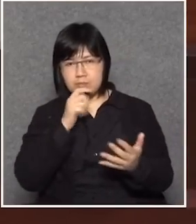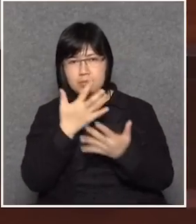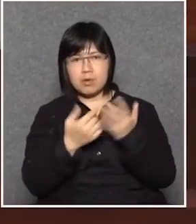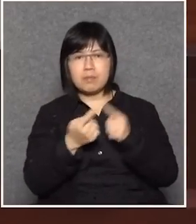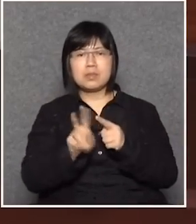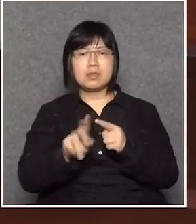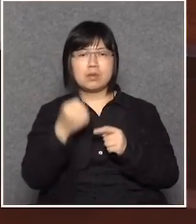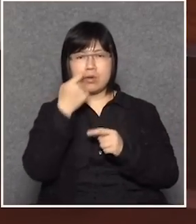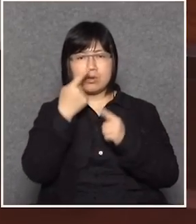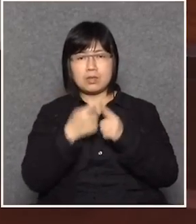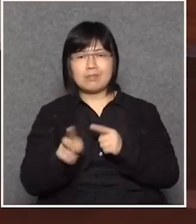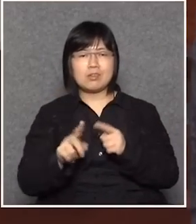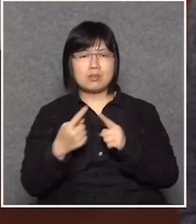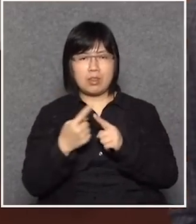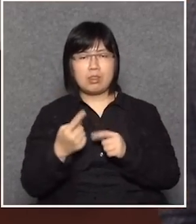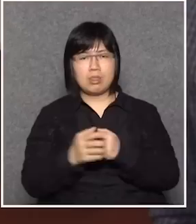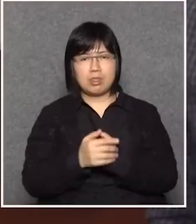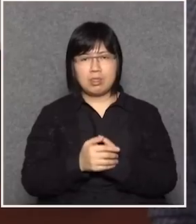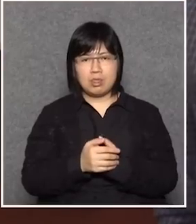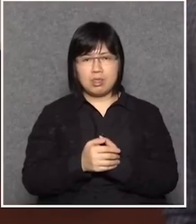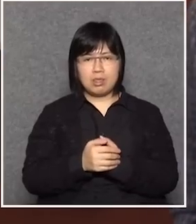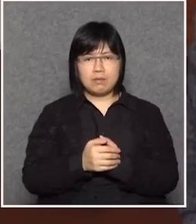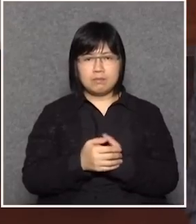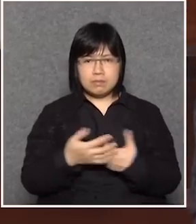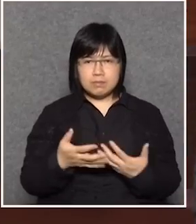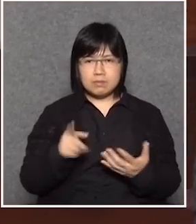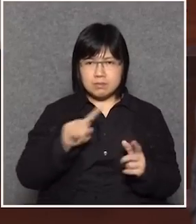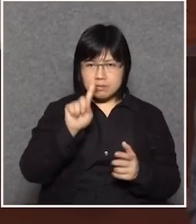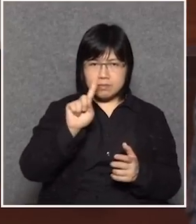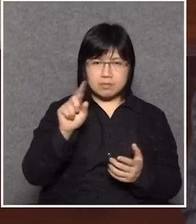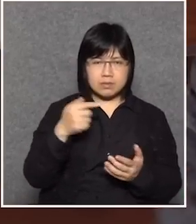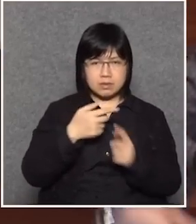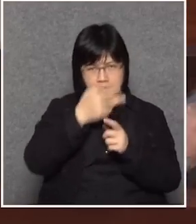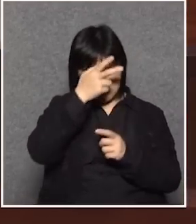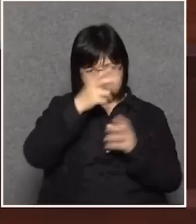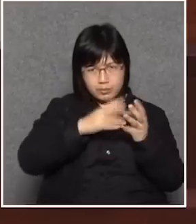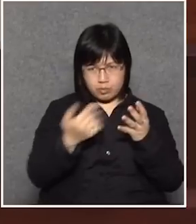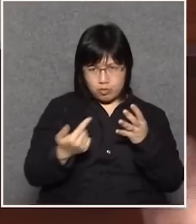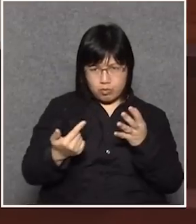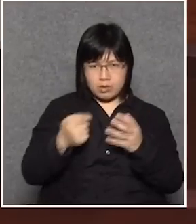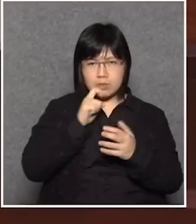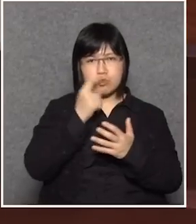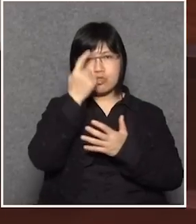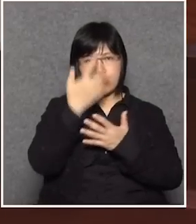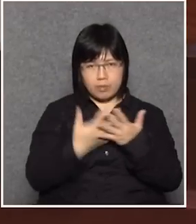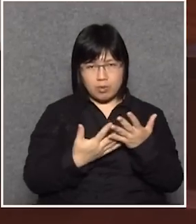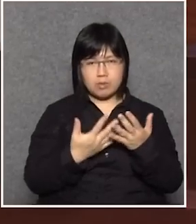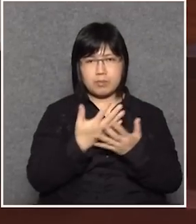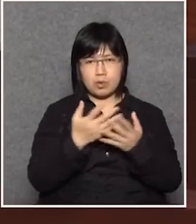民都是人所以現在為什麼很多政府部門都會有網頁有網頁